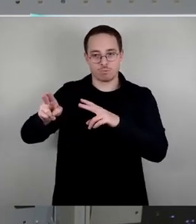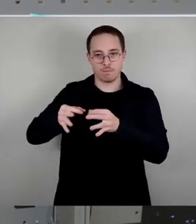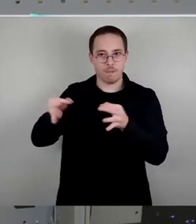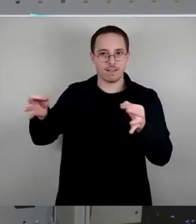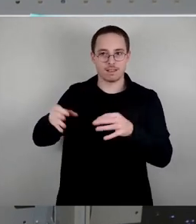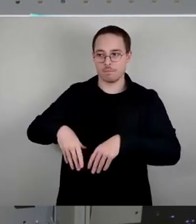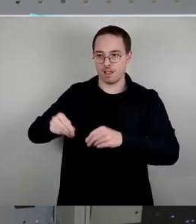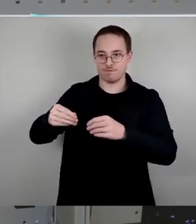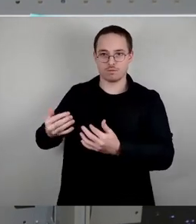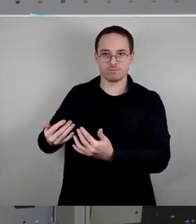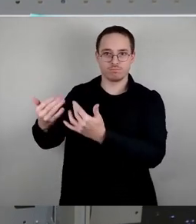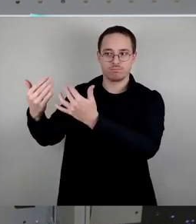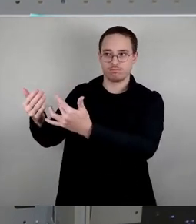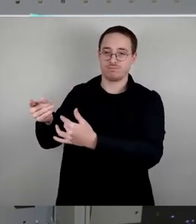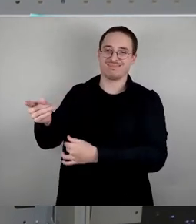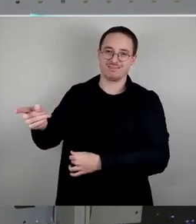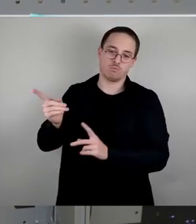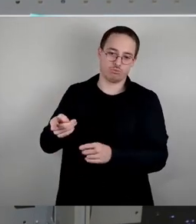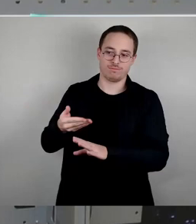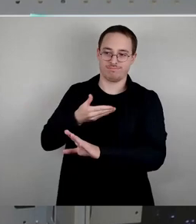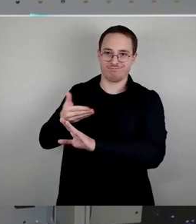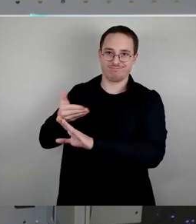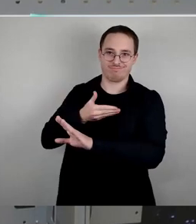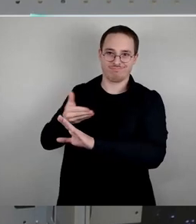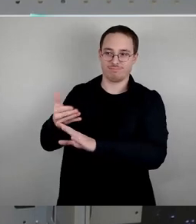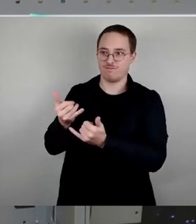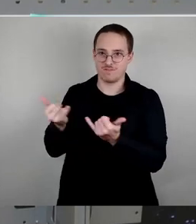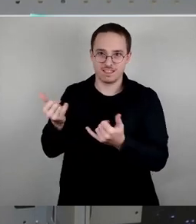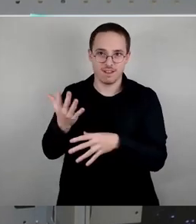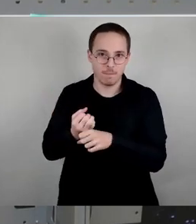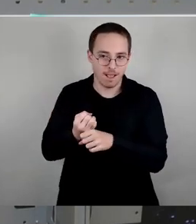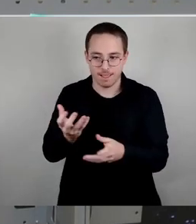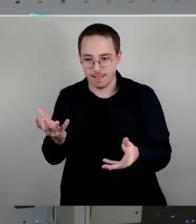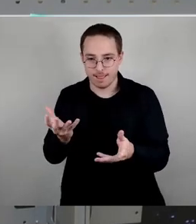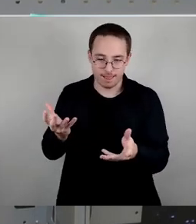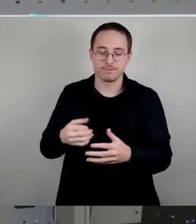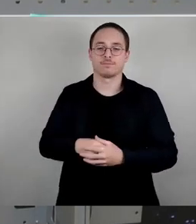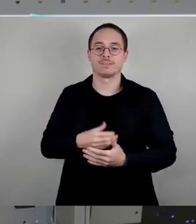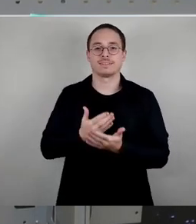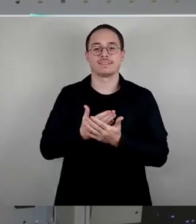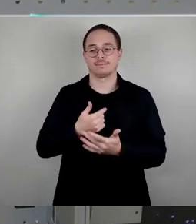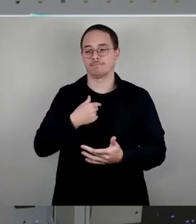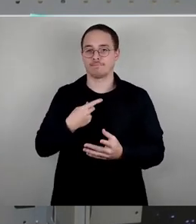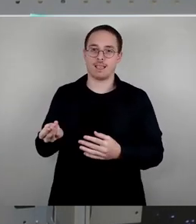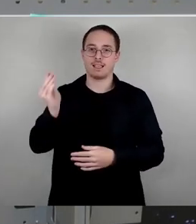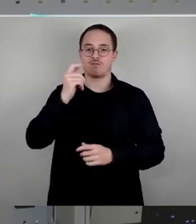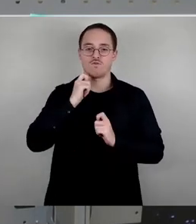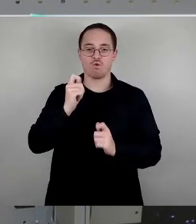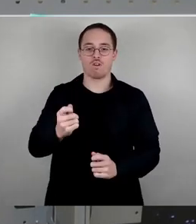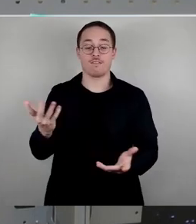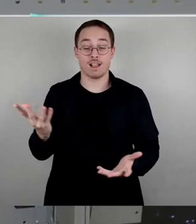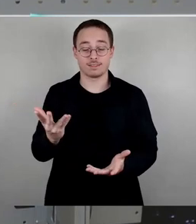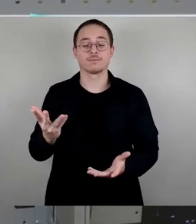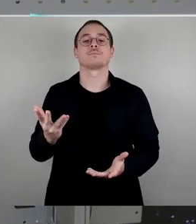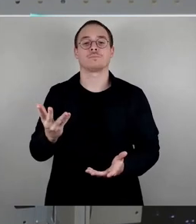werden soll. Und deshalb schlagen wir eine Ergänzung vor, nämlich mit folgendem Wortlaut, um den Betrieb